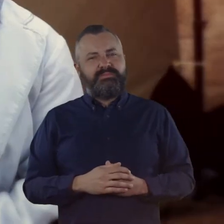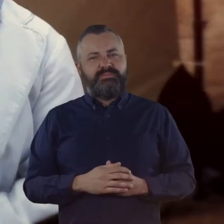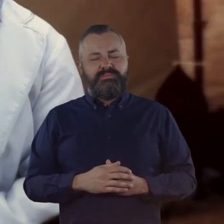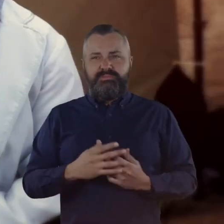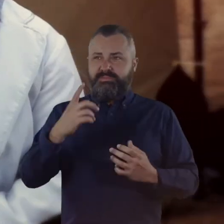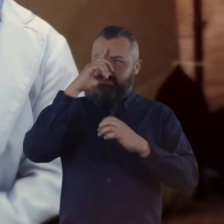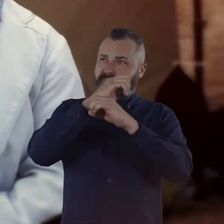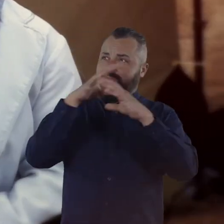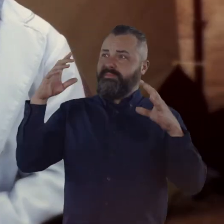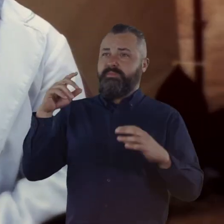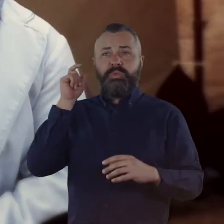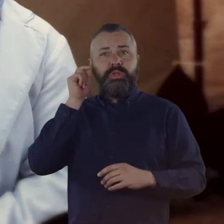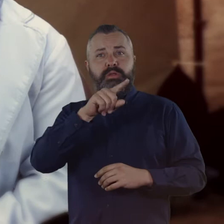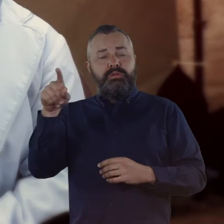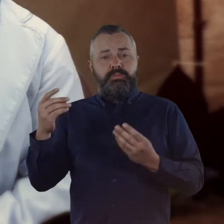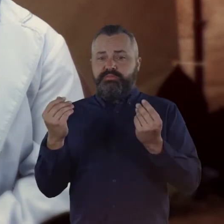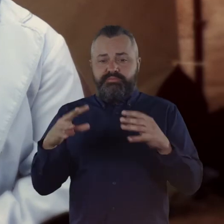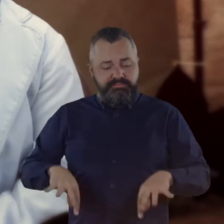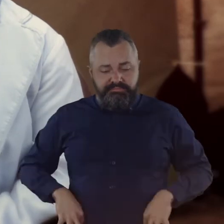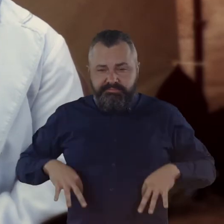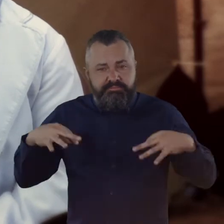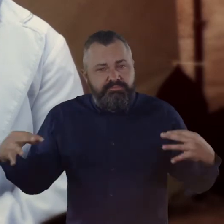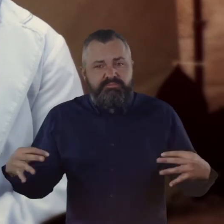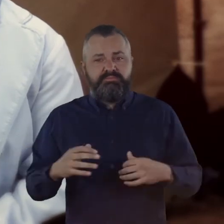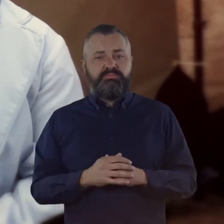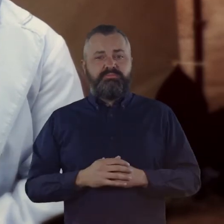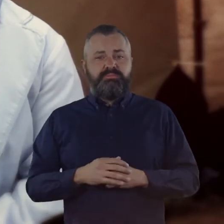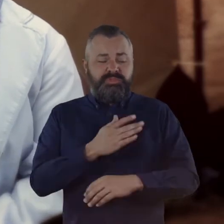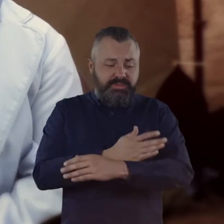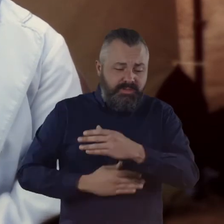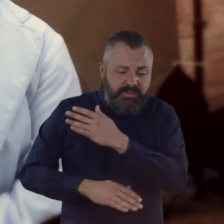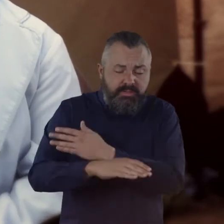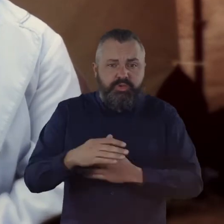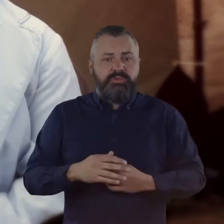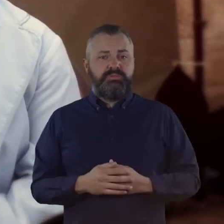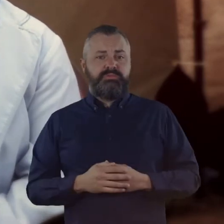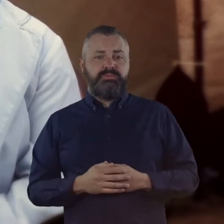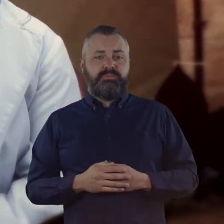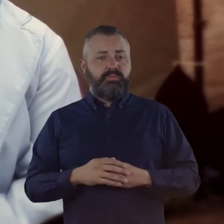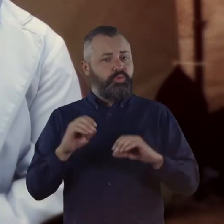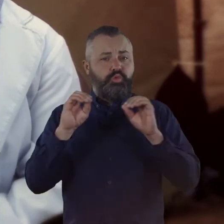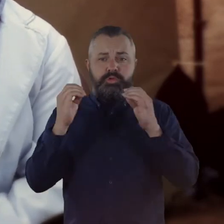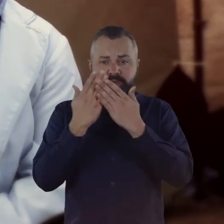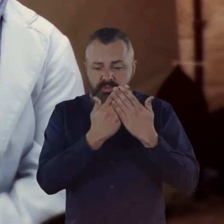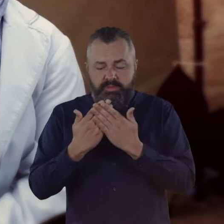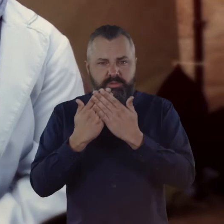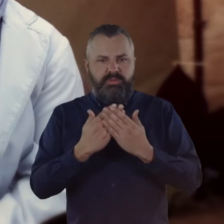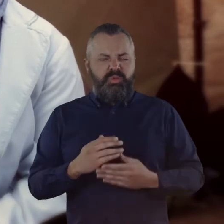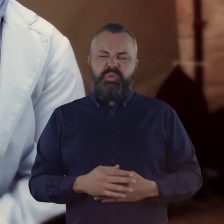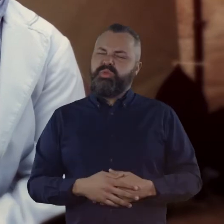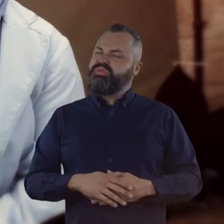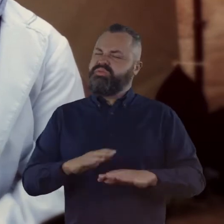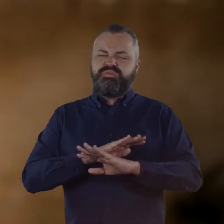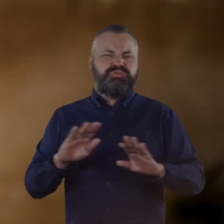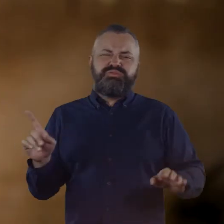يمكن للمرأة ذات الإعاقة أن تكون فقيرة وأن يكون لديها إعاقة وأن تكون غير متعلمة